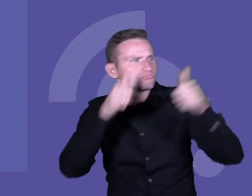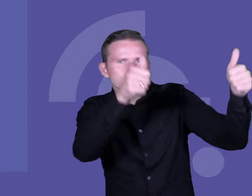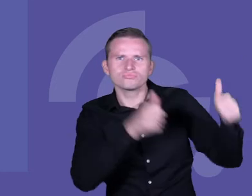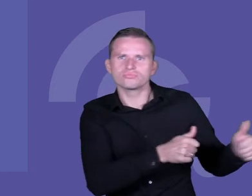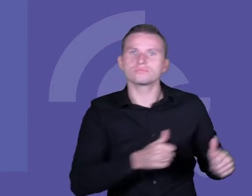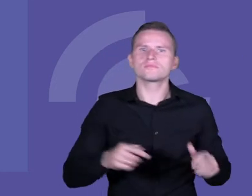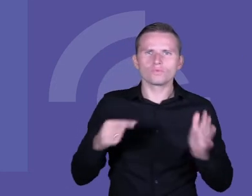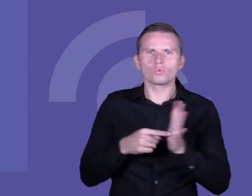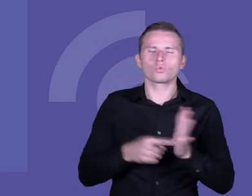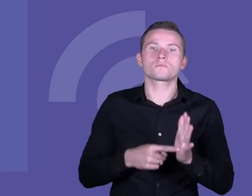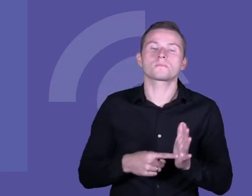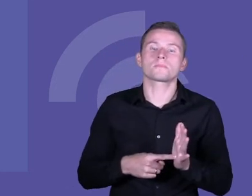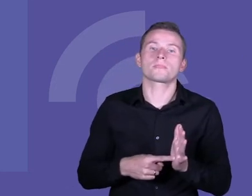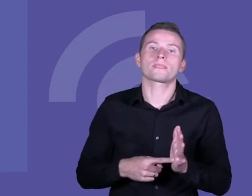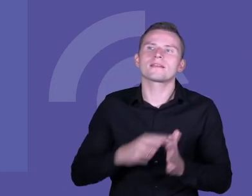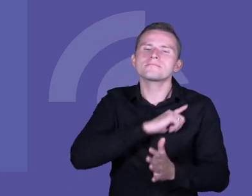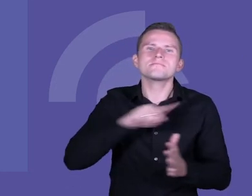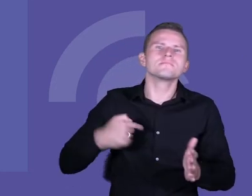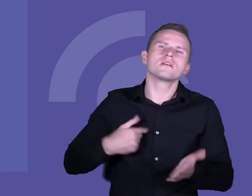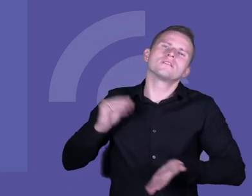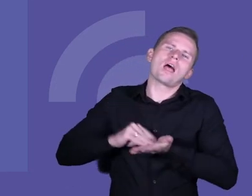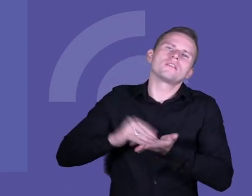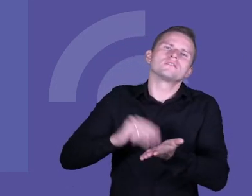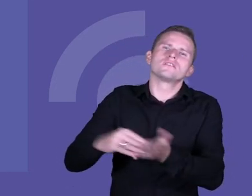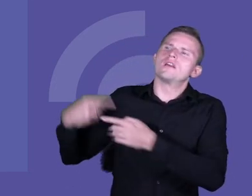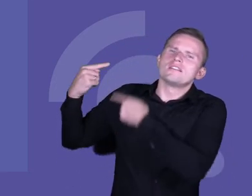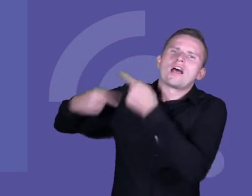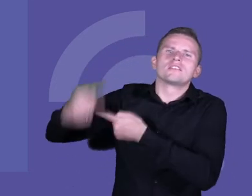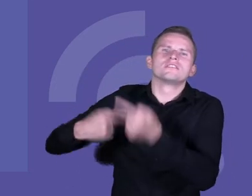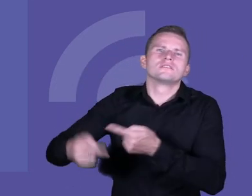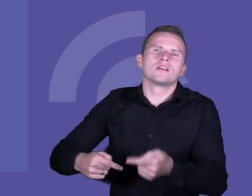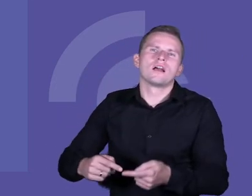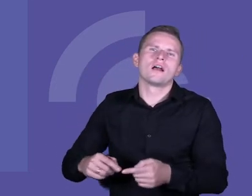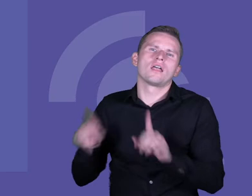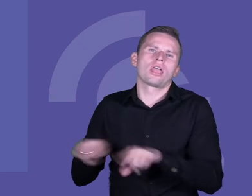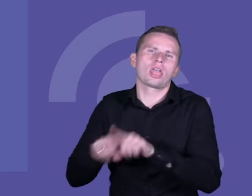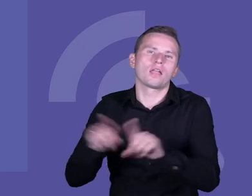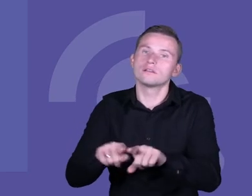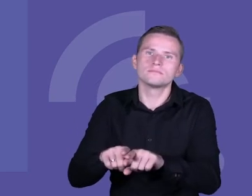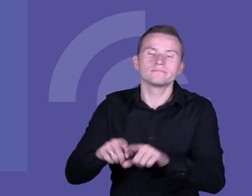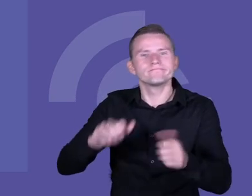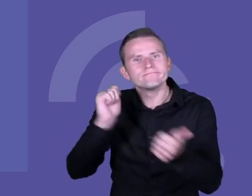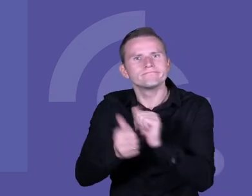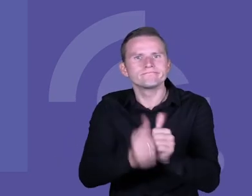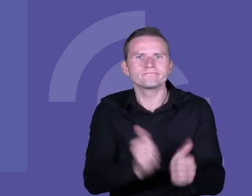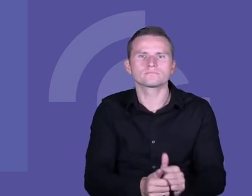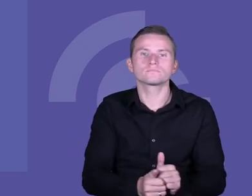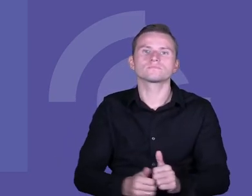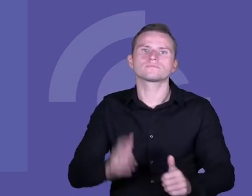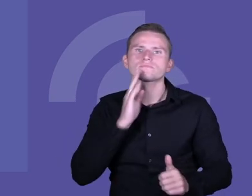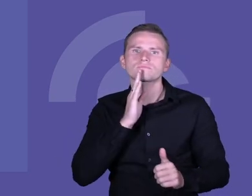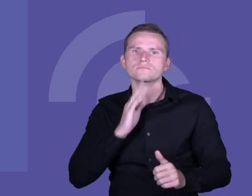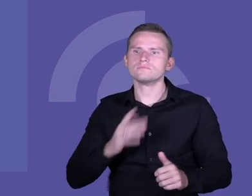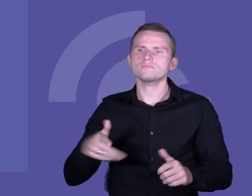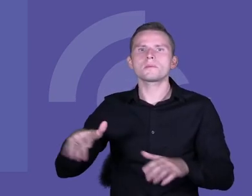tradycyjną aranżację klasy, której jest ta strefa z biurkiem i tablicą, która przynależy nauczycielowi i ta strefa